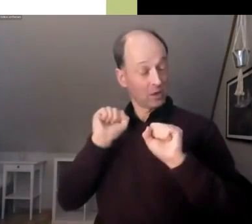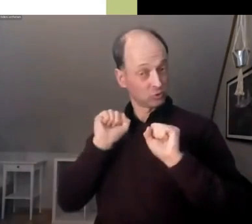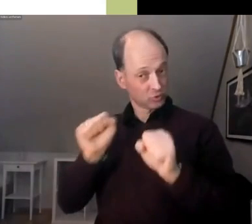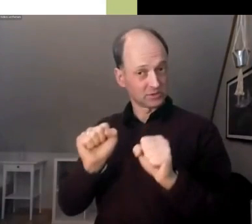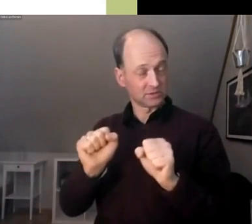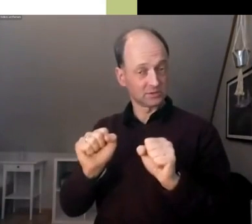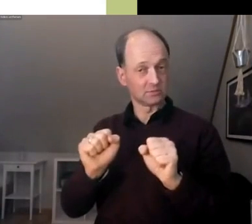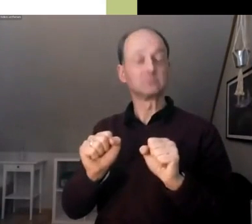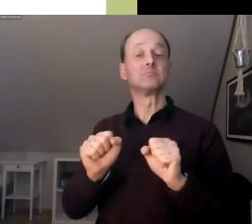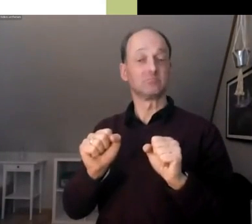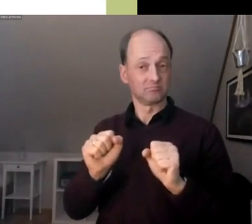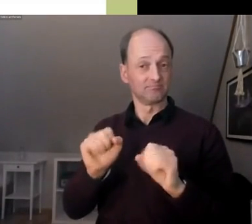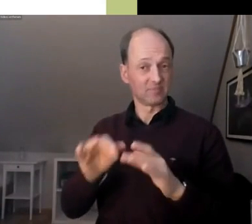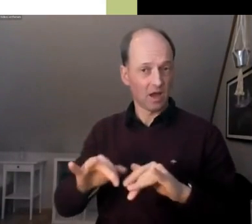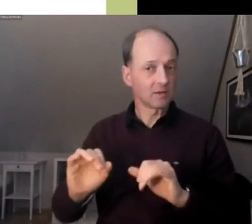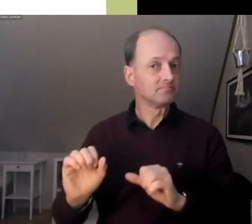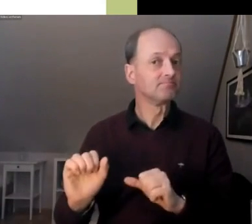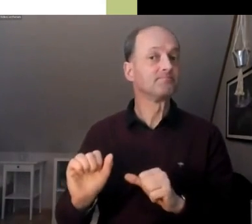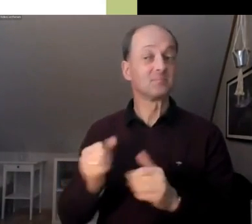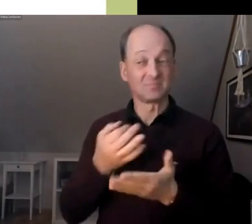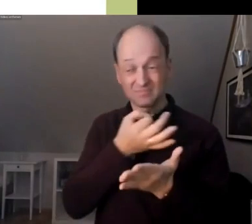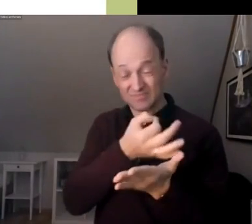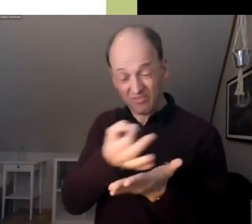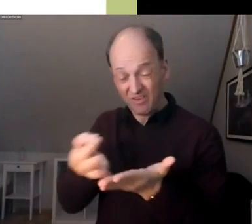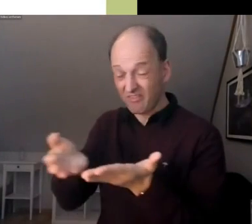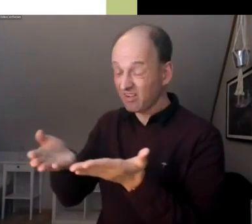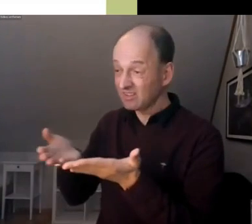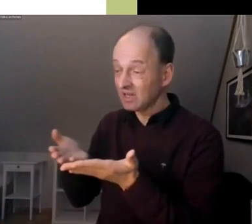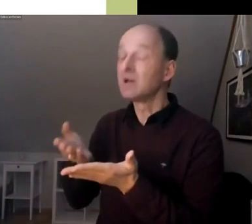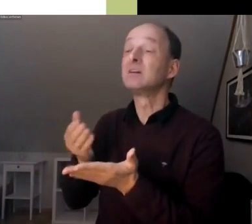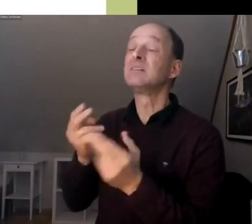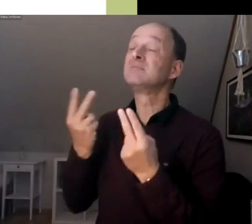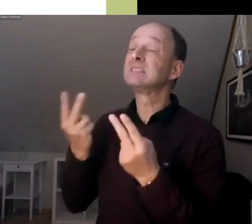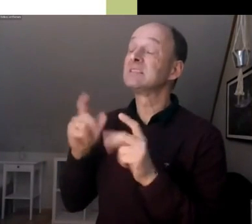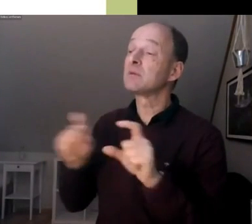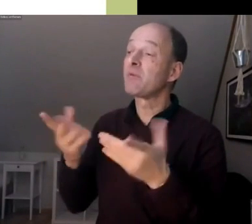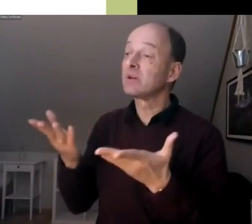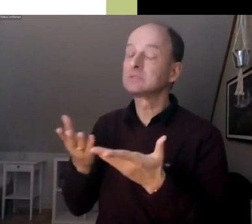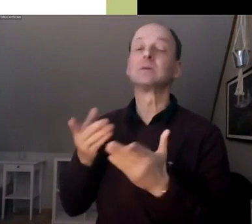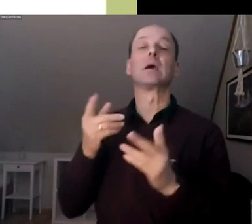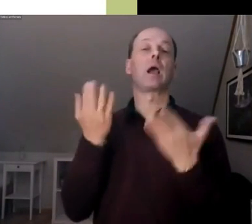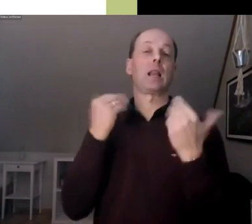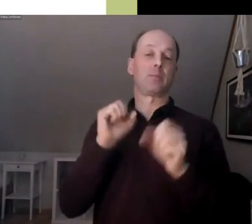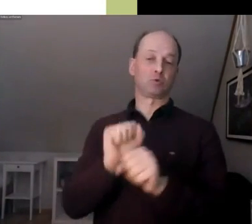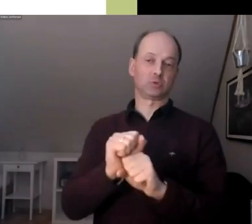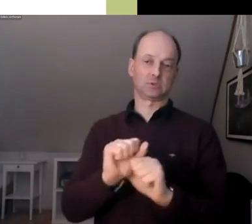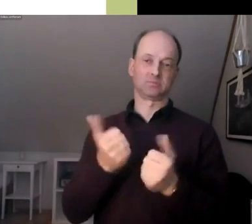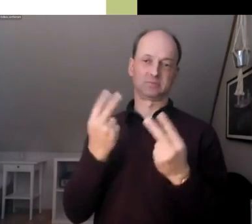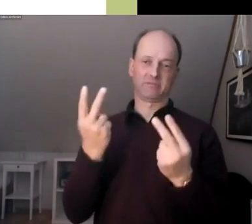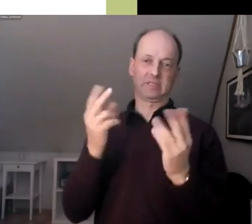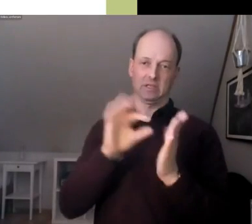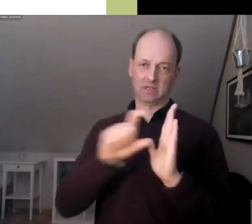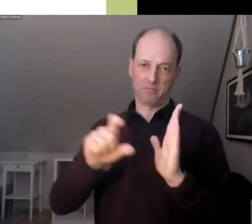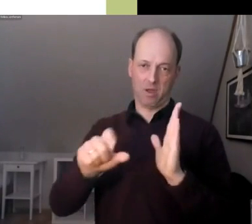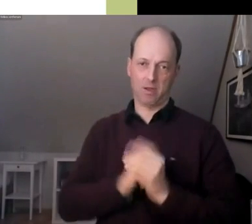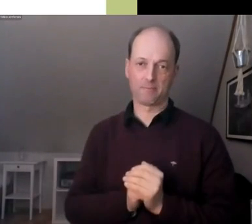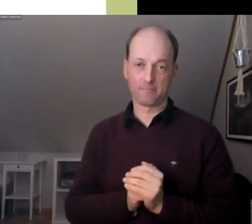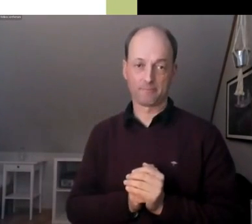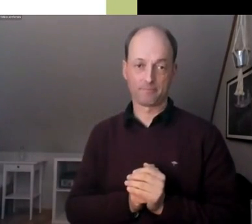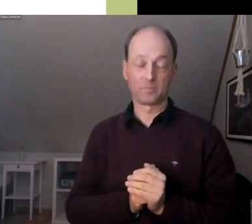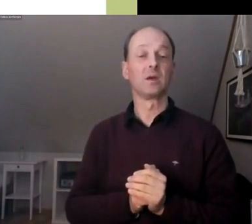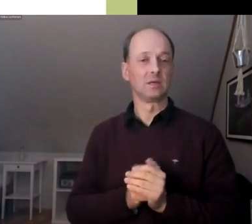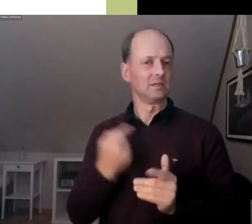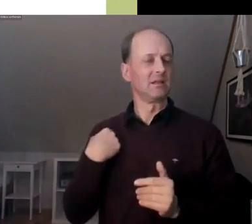WählerInnen die Umfragen zeigen. Aber am selben Tag, an dem Fridays for Future Millionen Menschen auf die